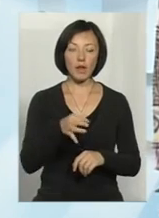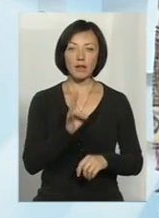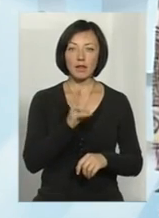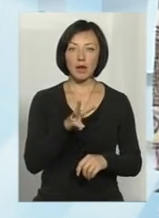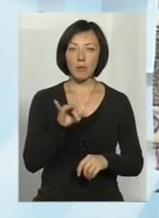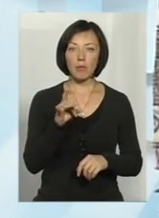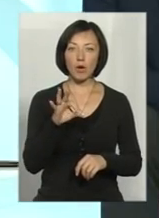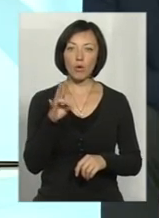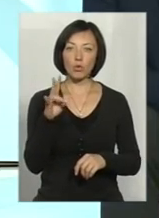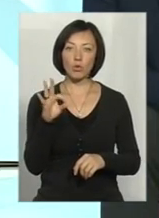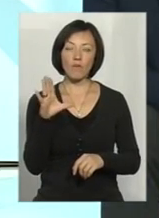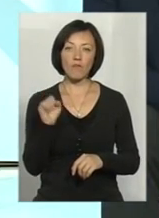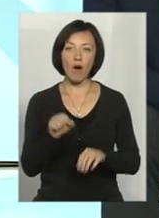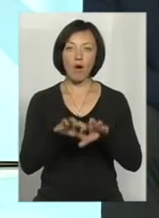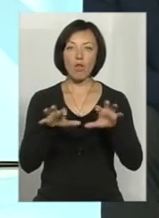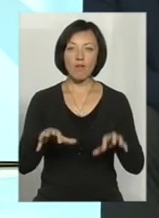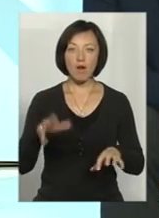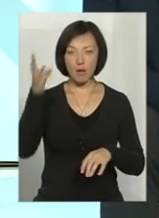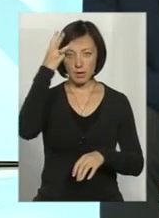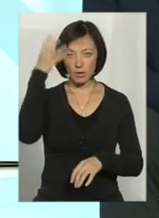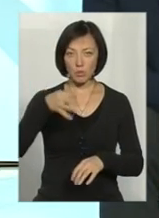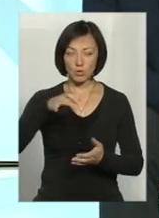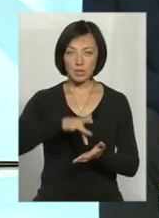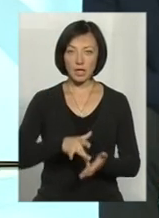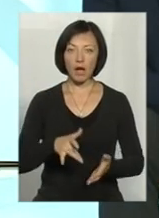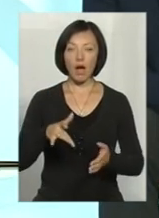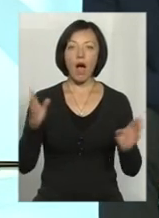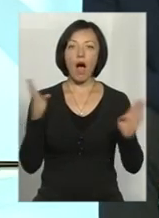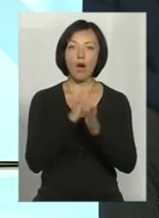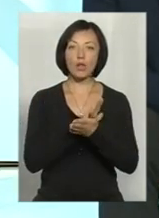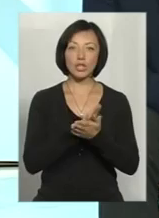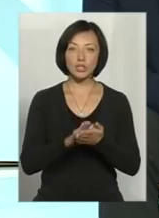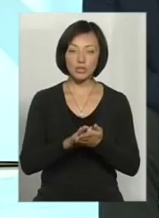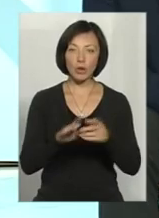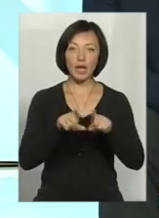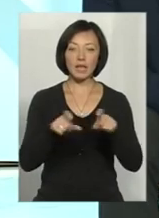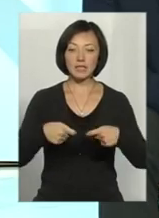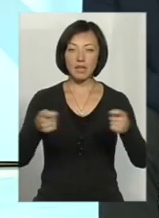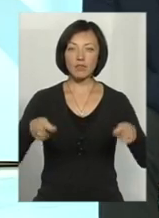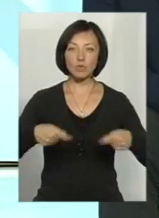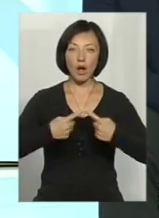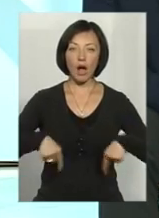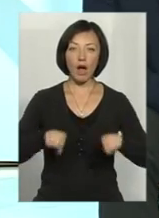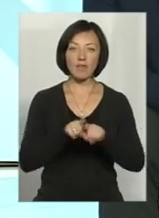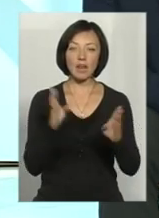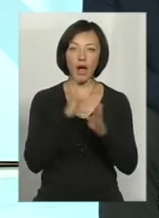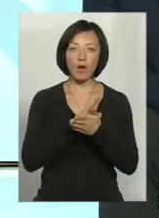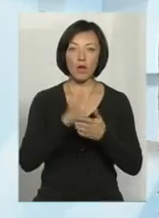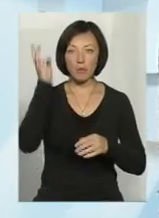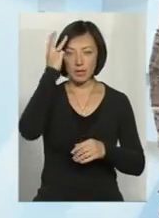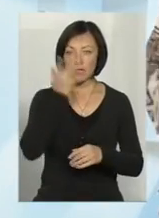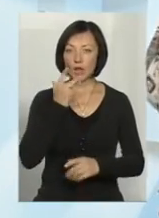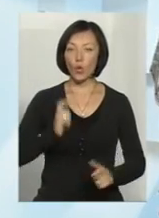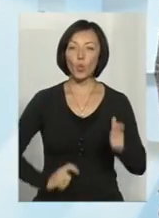Наталія Міронова, голова Хмельницького обласного середку Всеукраїнської екологічної ліги, завідувач кафедри екології Хмельницького національного